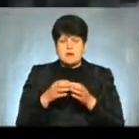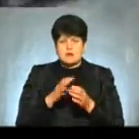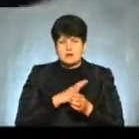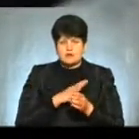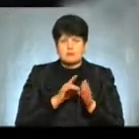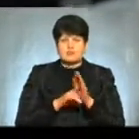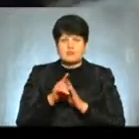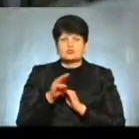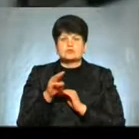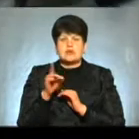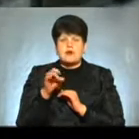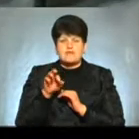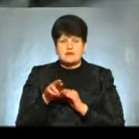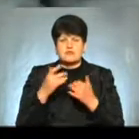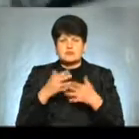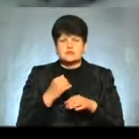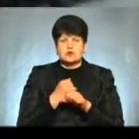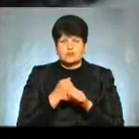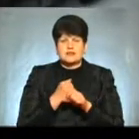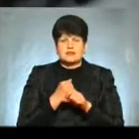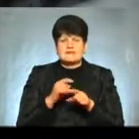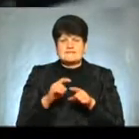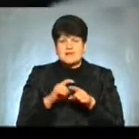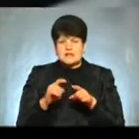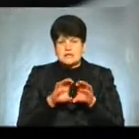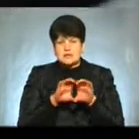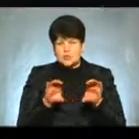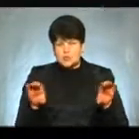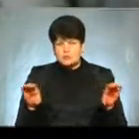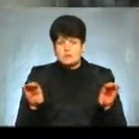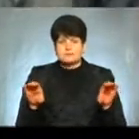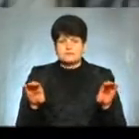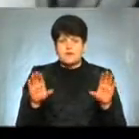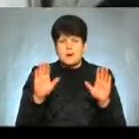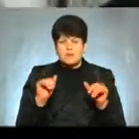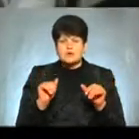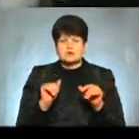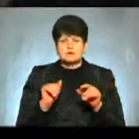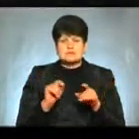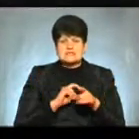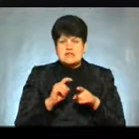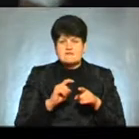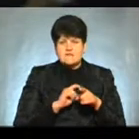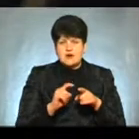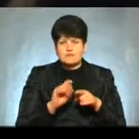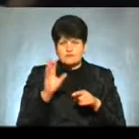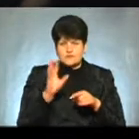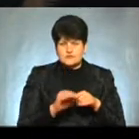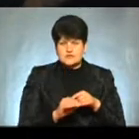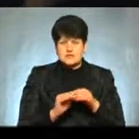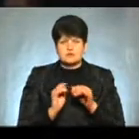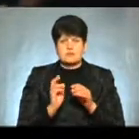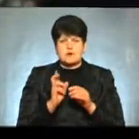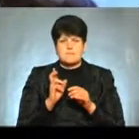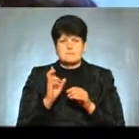початку травня, ми вже робили ці труби Вже потім до того заварювали, собі йшов бетон